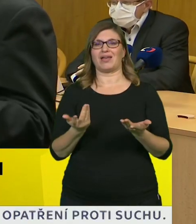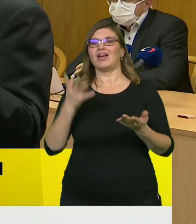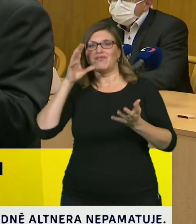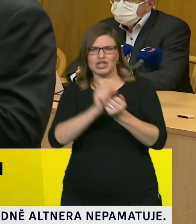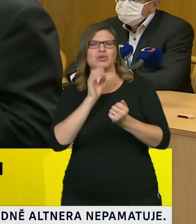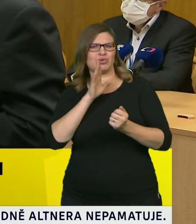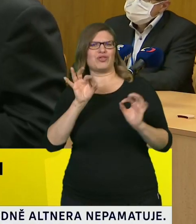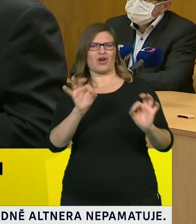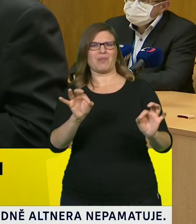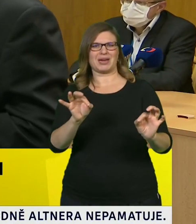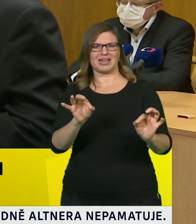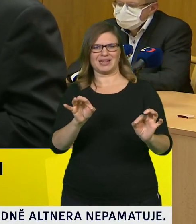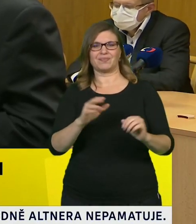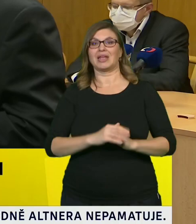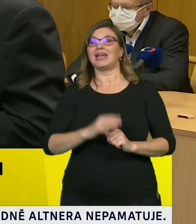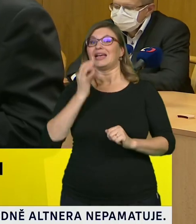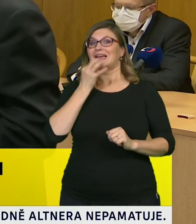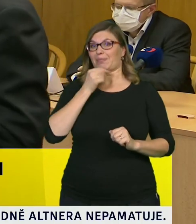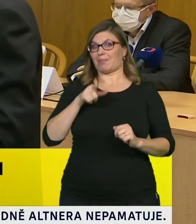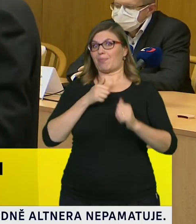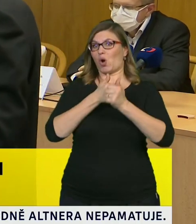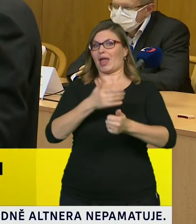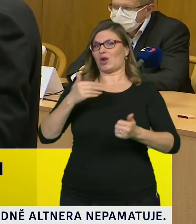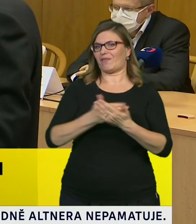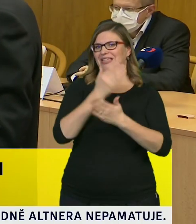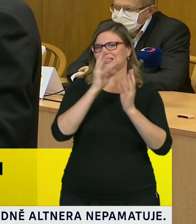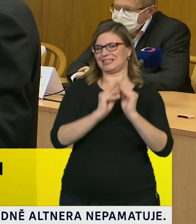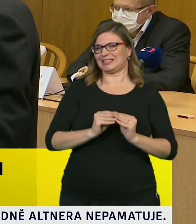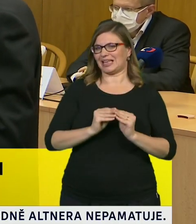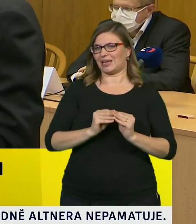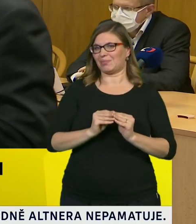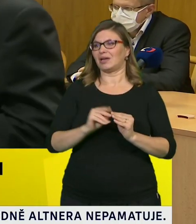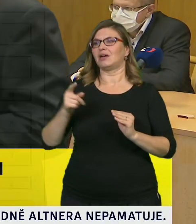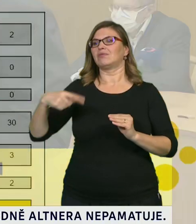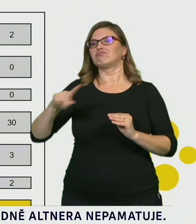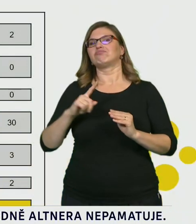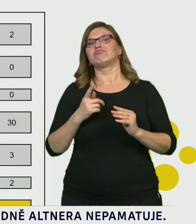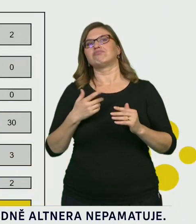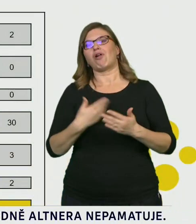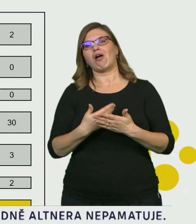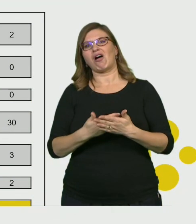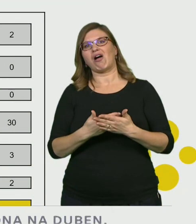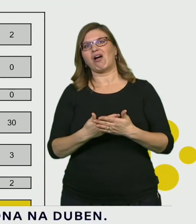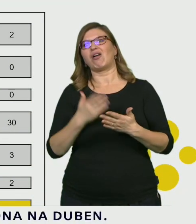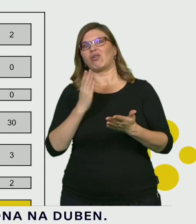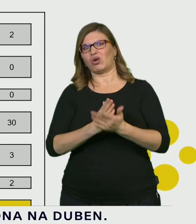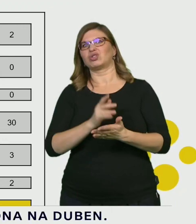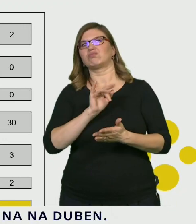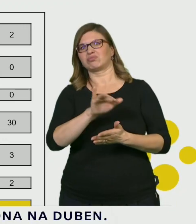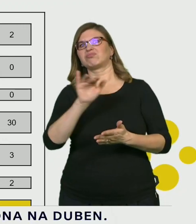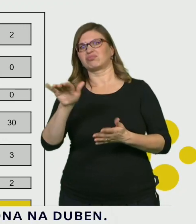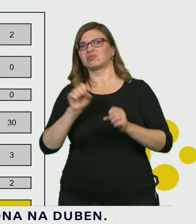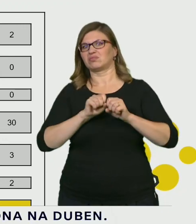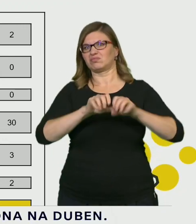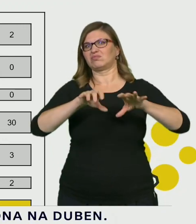Když aplikujeme metodiku psa na tuto dobu, potom uvidíme, že možná všechno úplně v pořádku nebylo. Že jsme